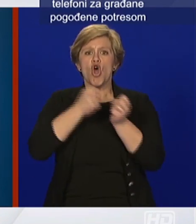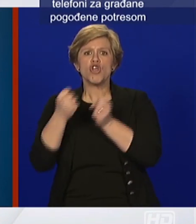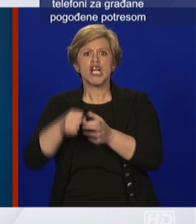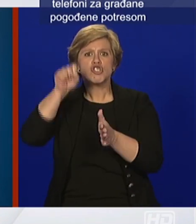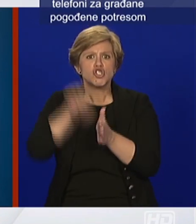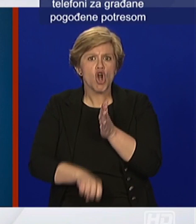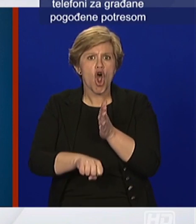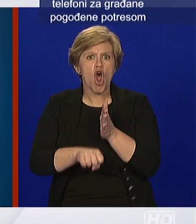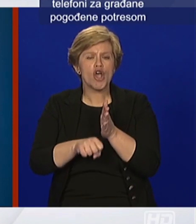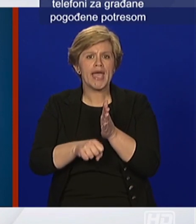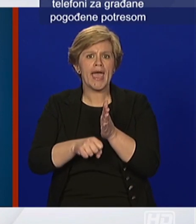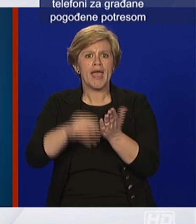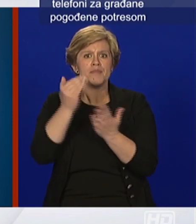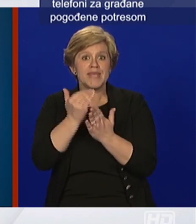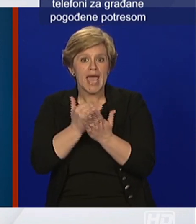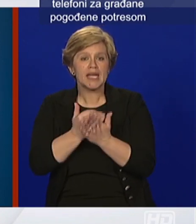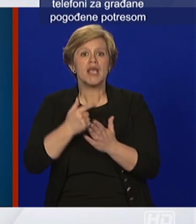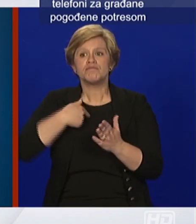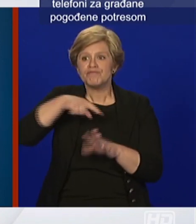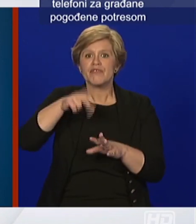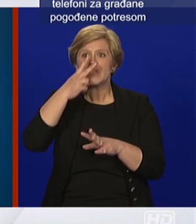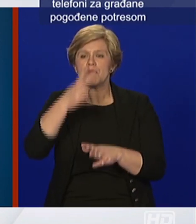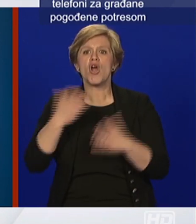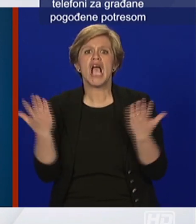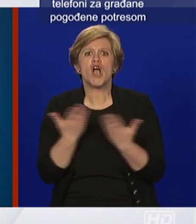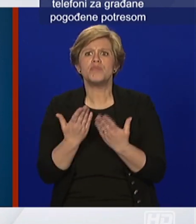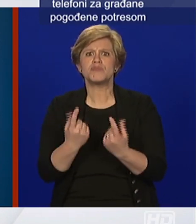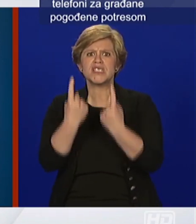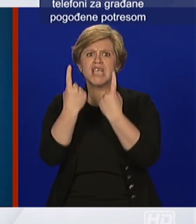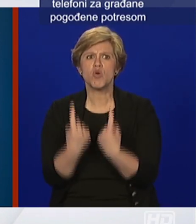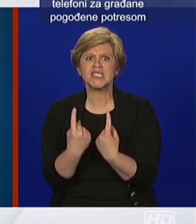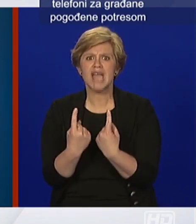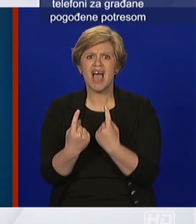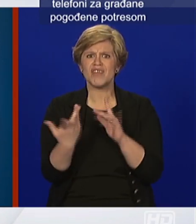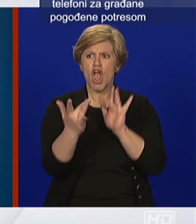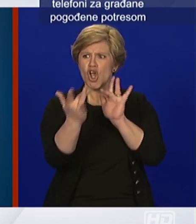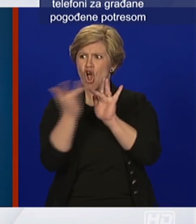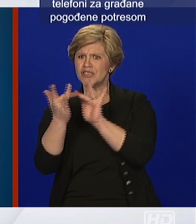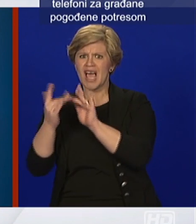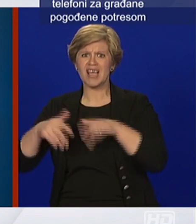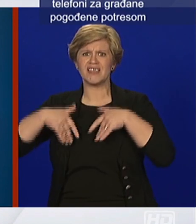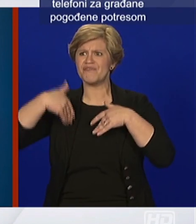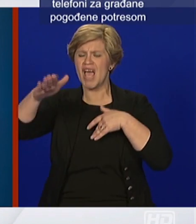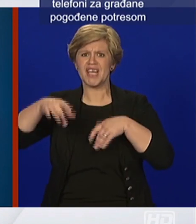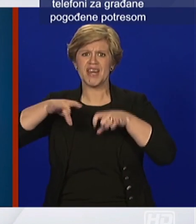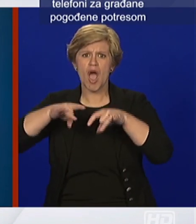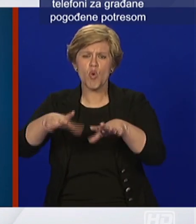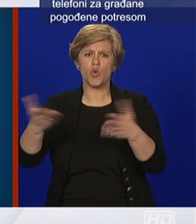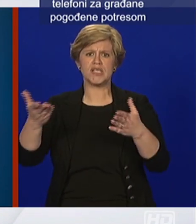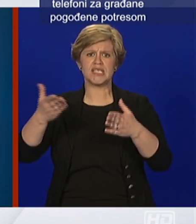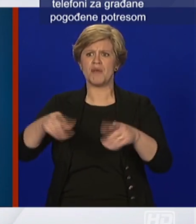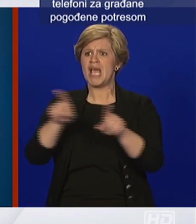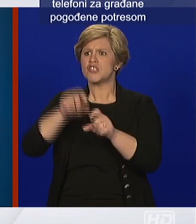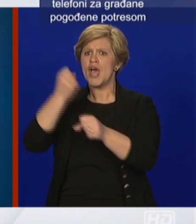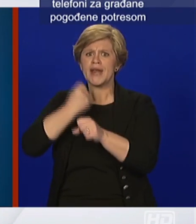vidjeli da je potrebno da zaustavimo taj socijalni kontakt koji se događa na ulicama, na našem radnom mjestu, mi smo